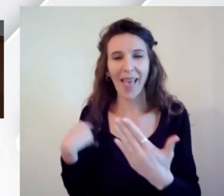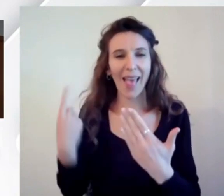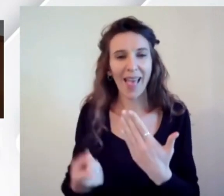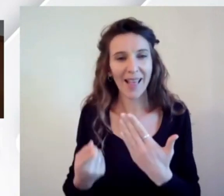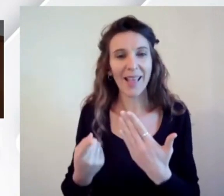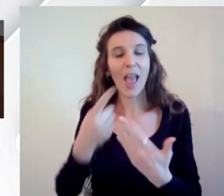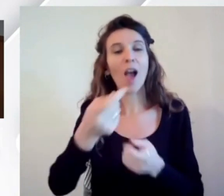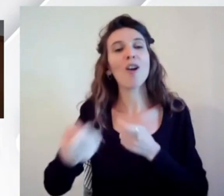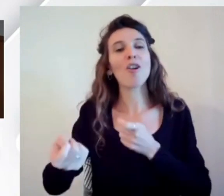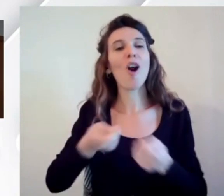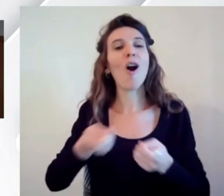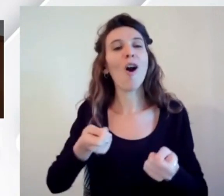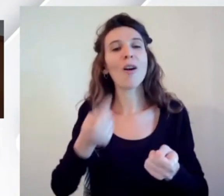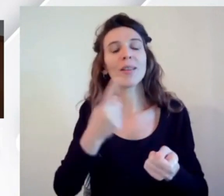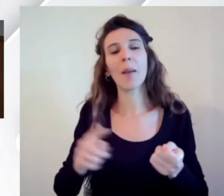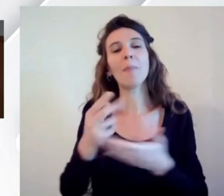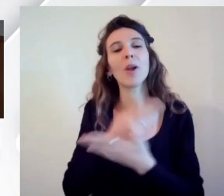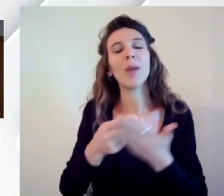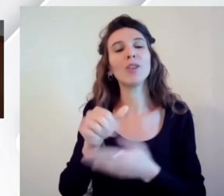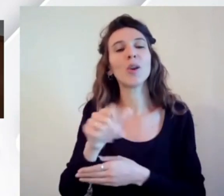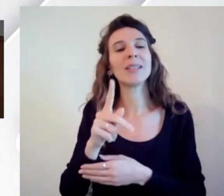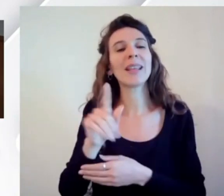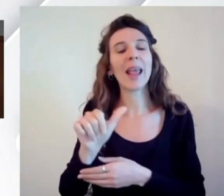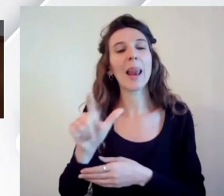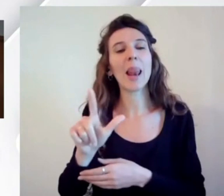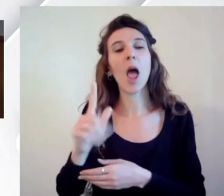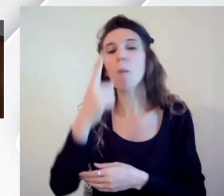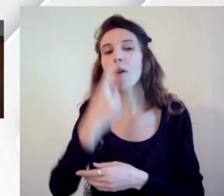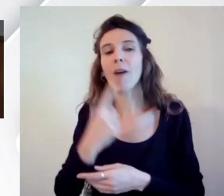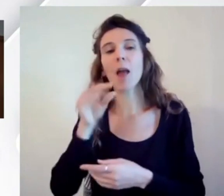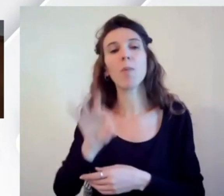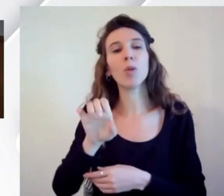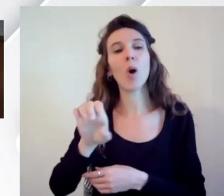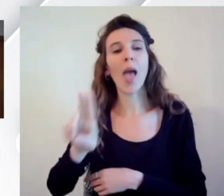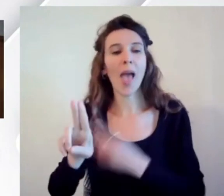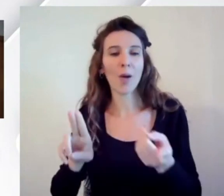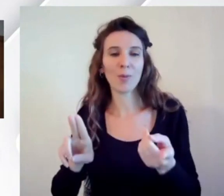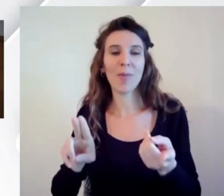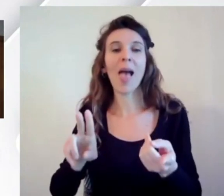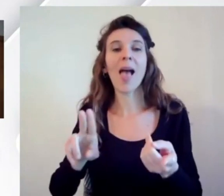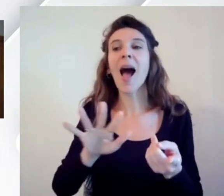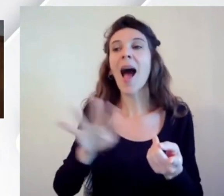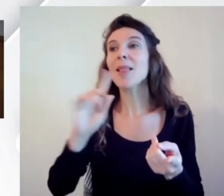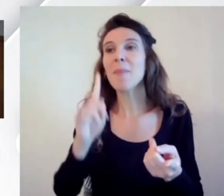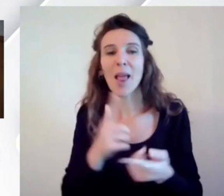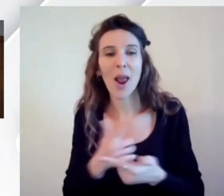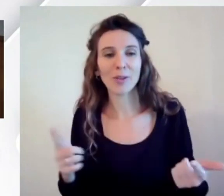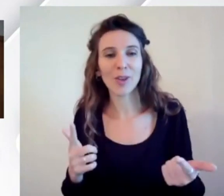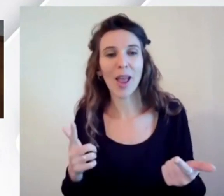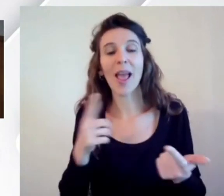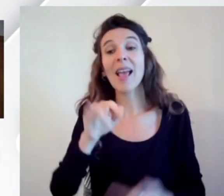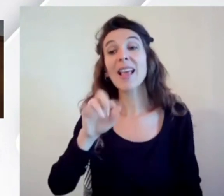coordina il progetto skillprofile.eu che è nato da Igua con l'idea proprio di